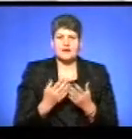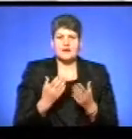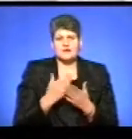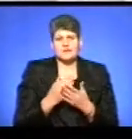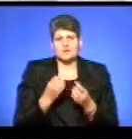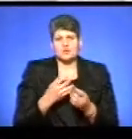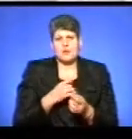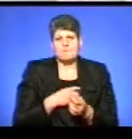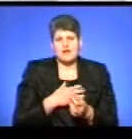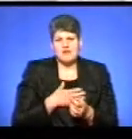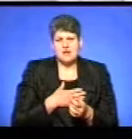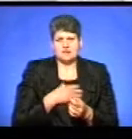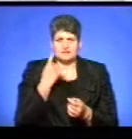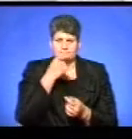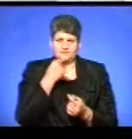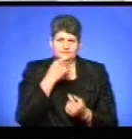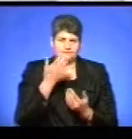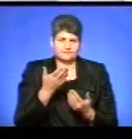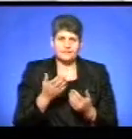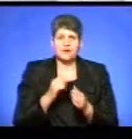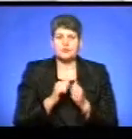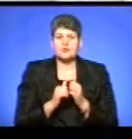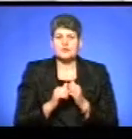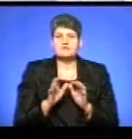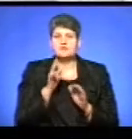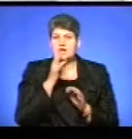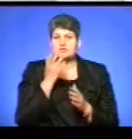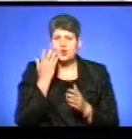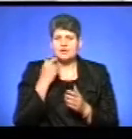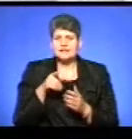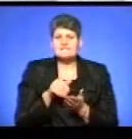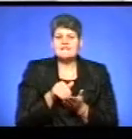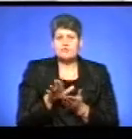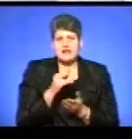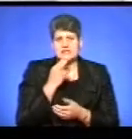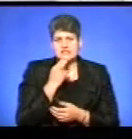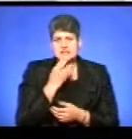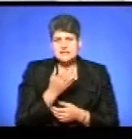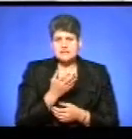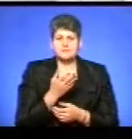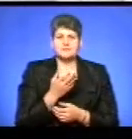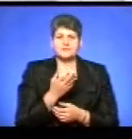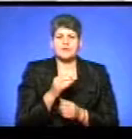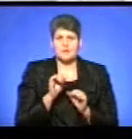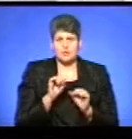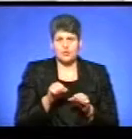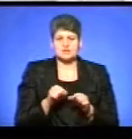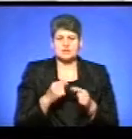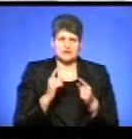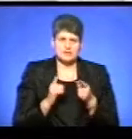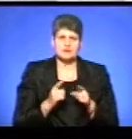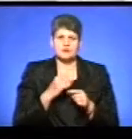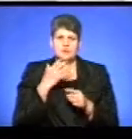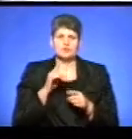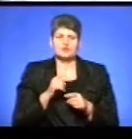така приватна і особиста для кожного. В час, коли ти свідомо відмовляєшся від їжі, можна справді багато чого